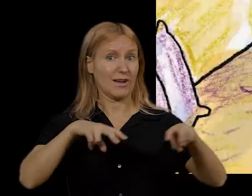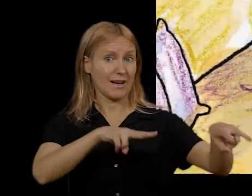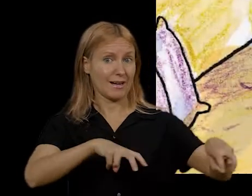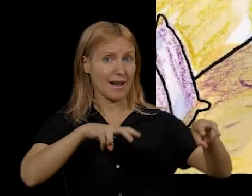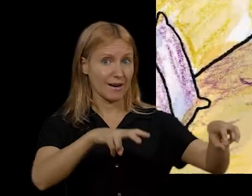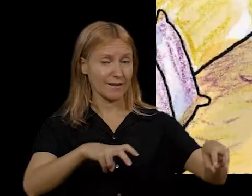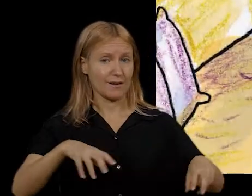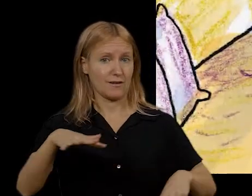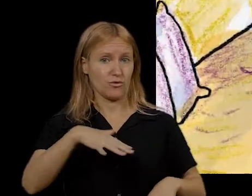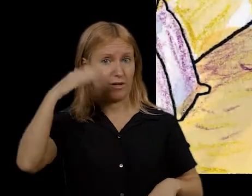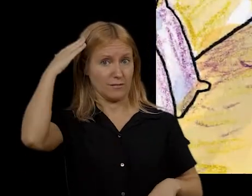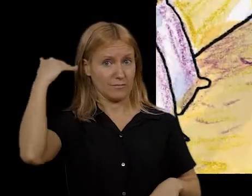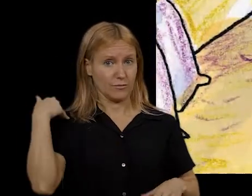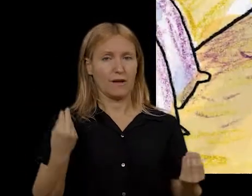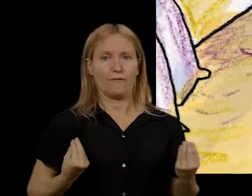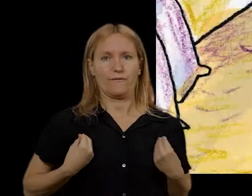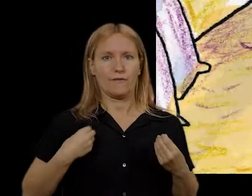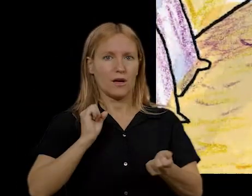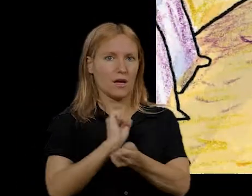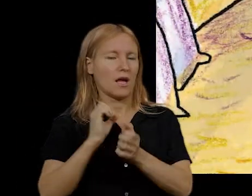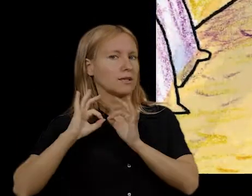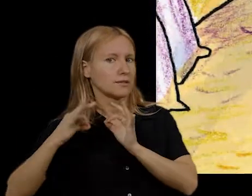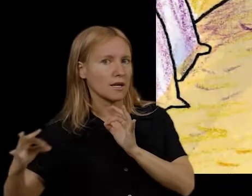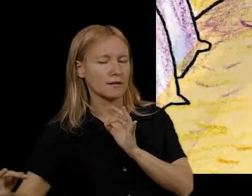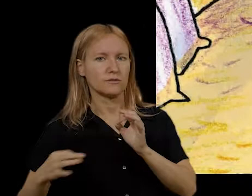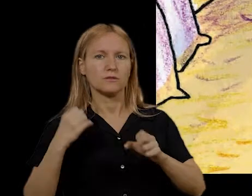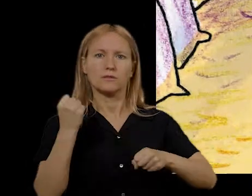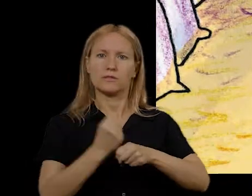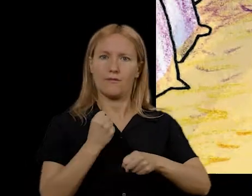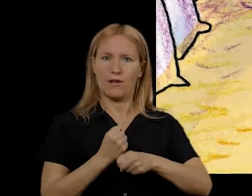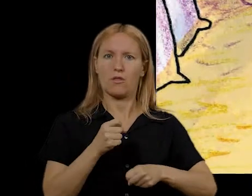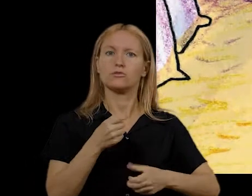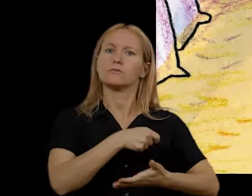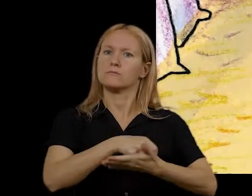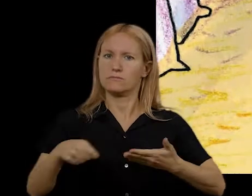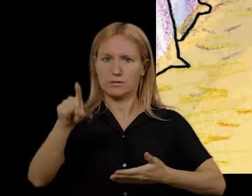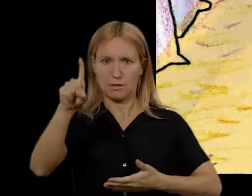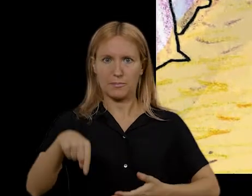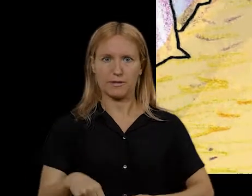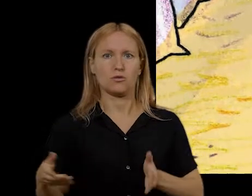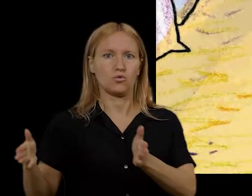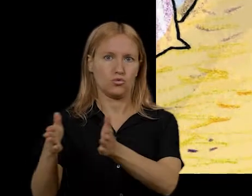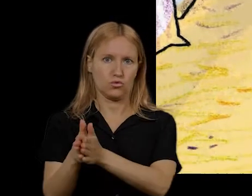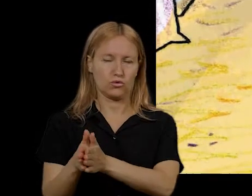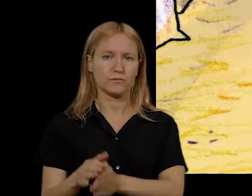A les dependències agràries, o part rústica, hi vivien els esclaus i treballadors assalariats.